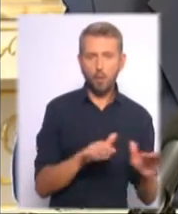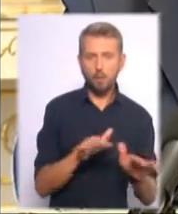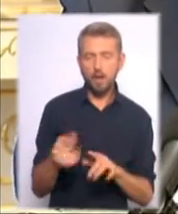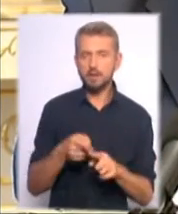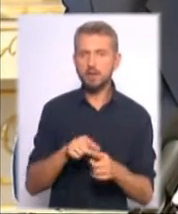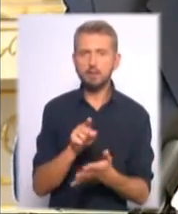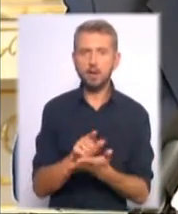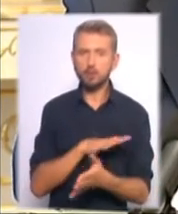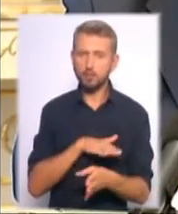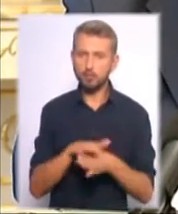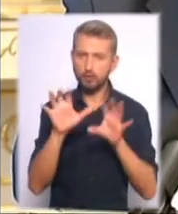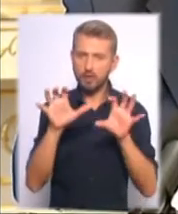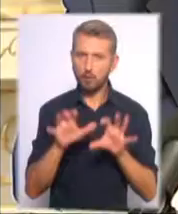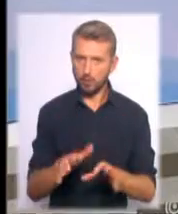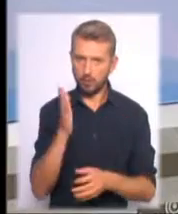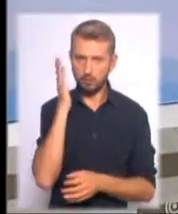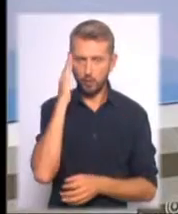в абсолютно законний спосіб.